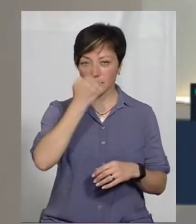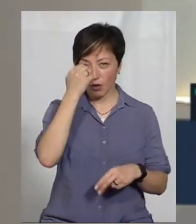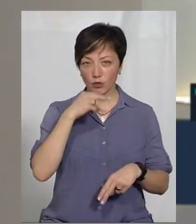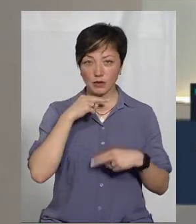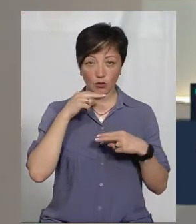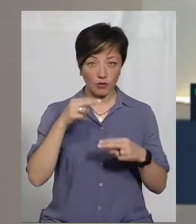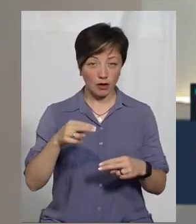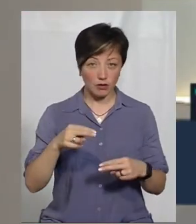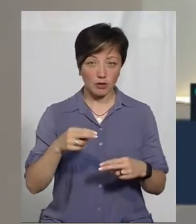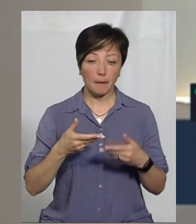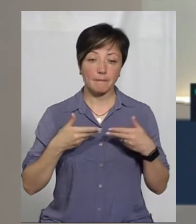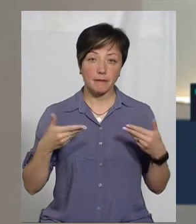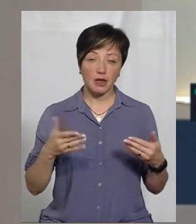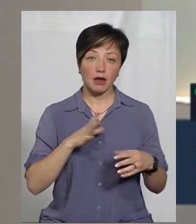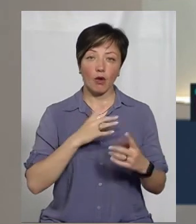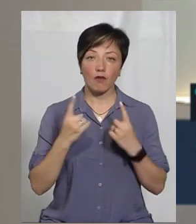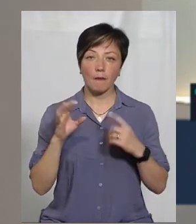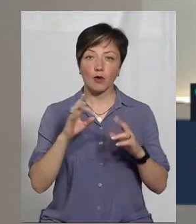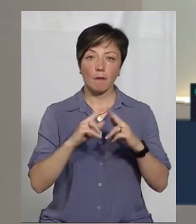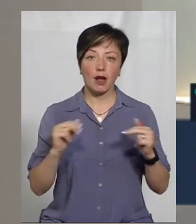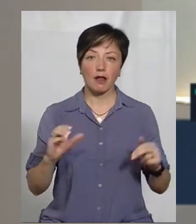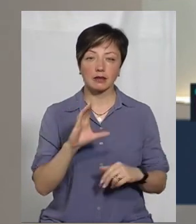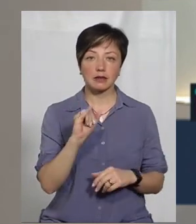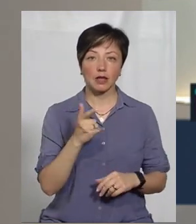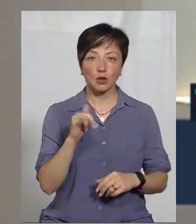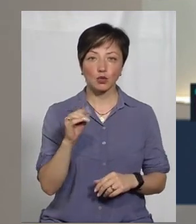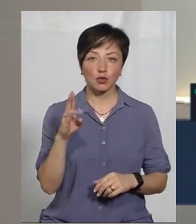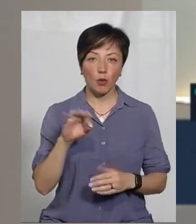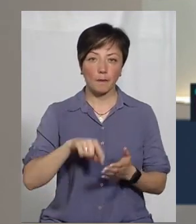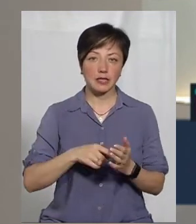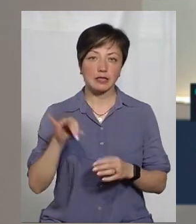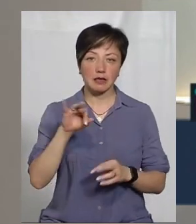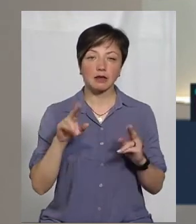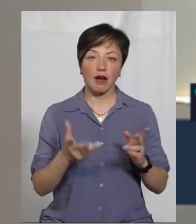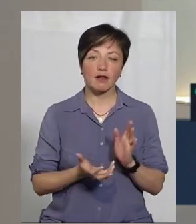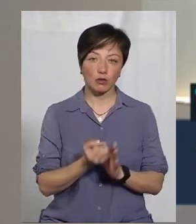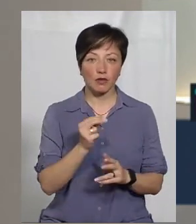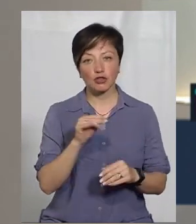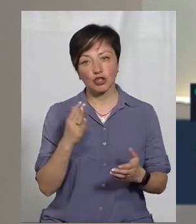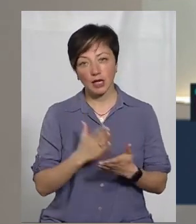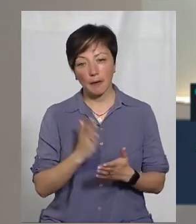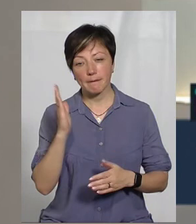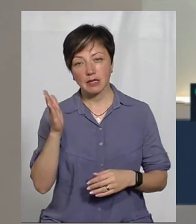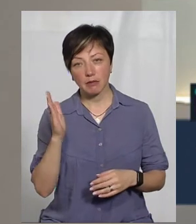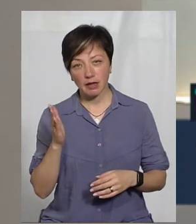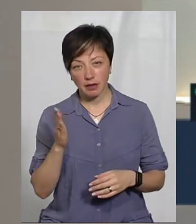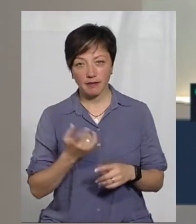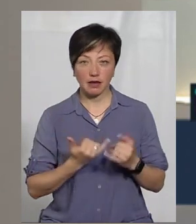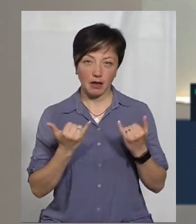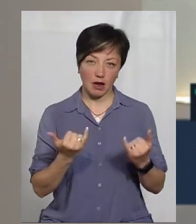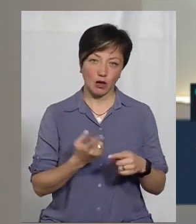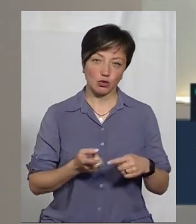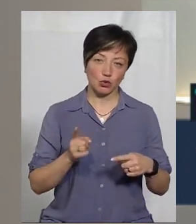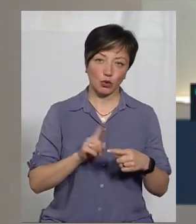дякую за увагу. Ми сьогодні говорили про Палац Сангушка, як його врятувати, чи є перспектива для